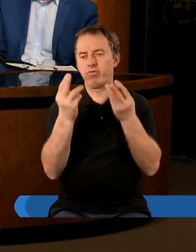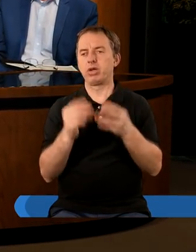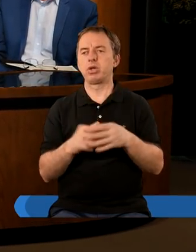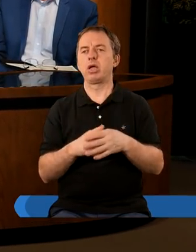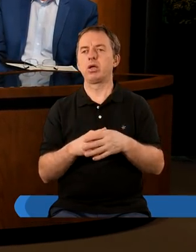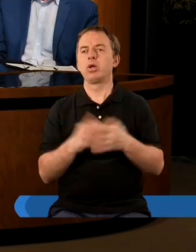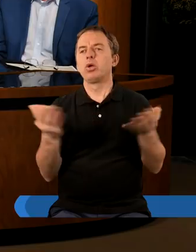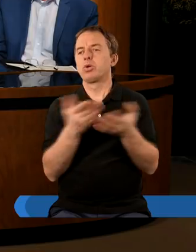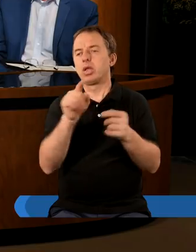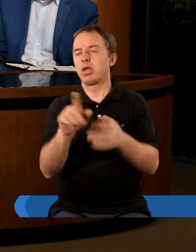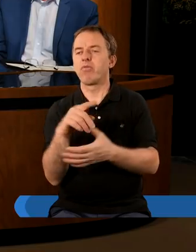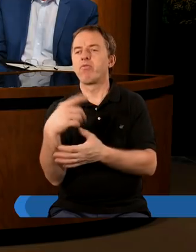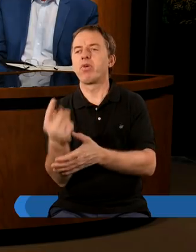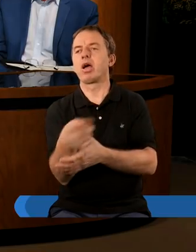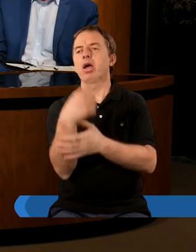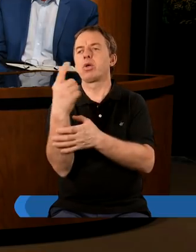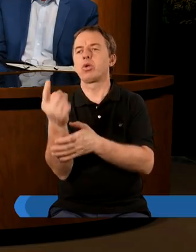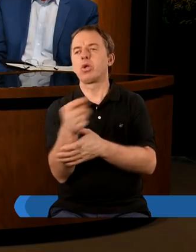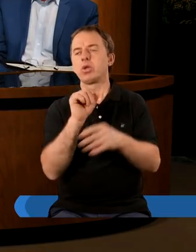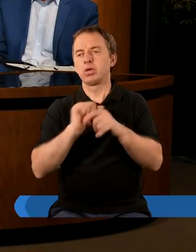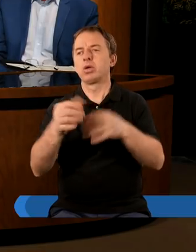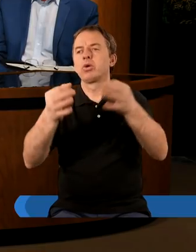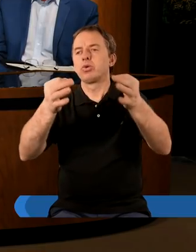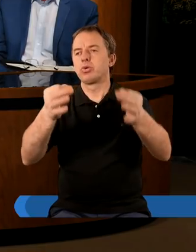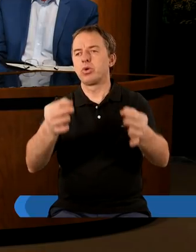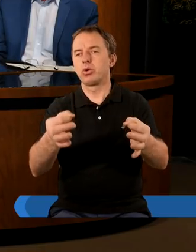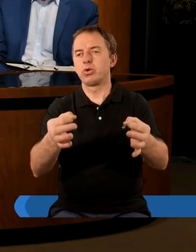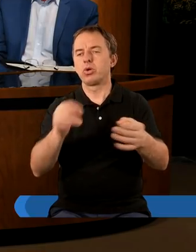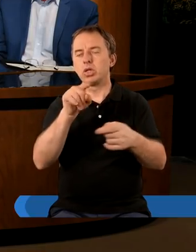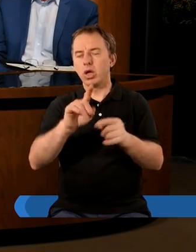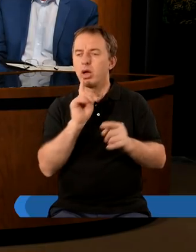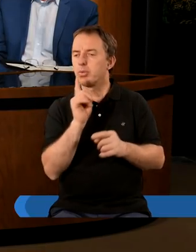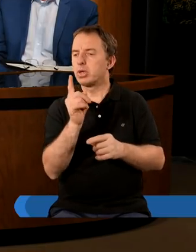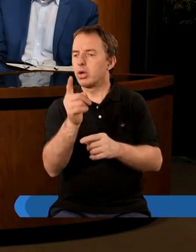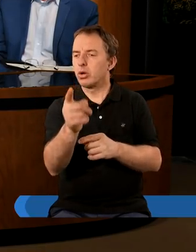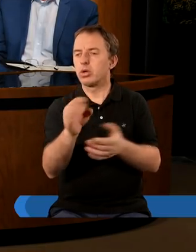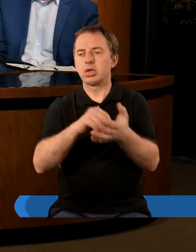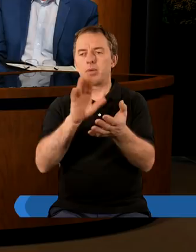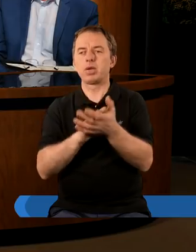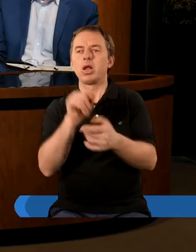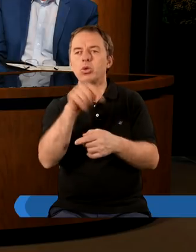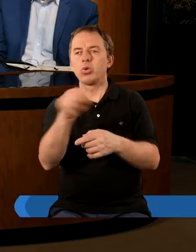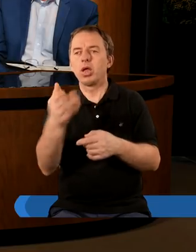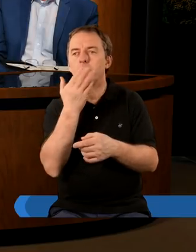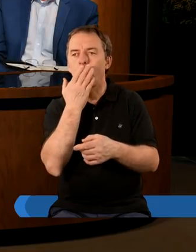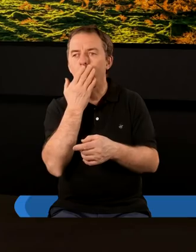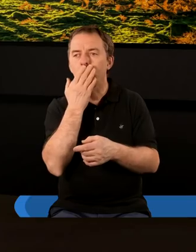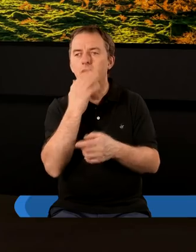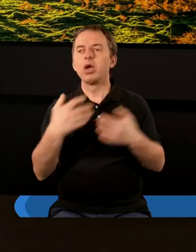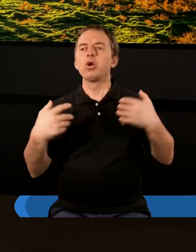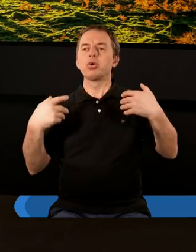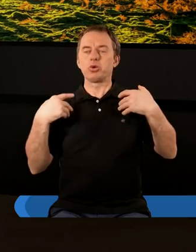ważne gdzieś w tej wędrówce ale jest dzisiaj i to przesłanie zapisane tutaj mówi